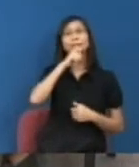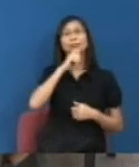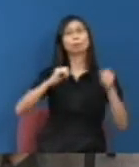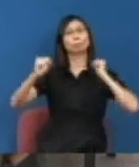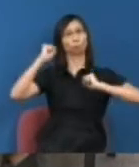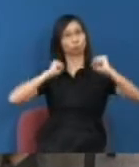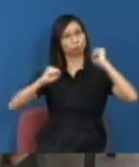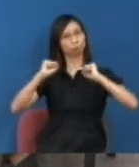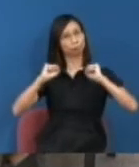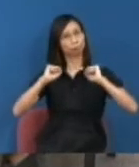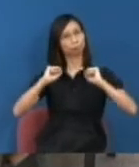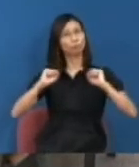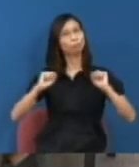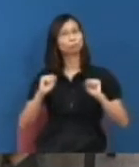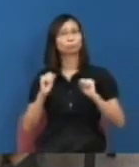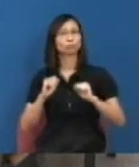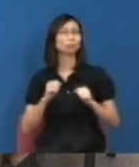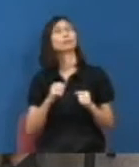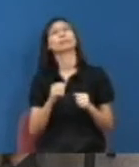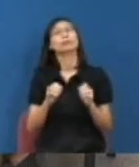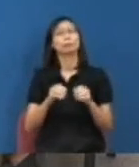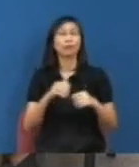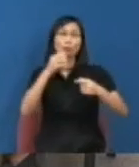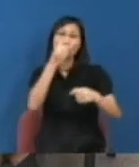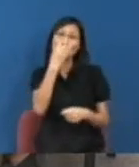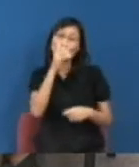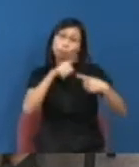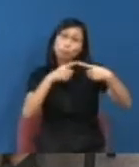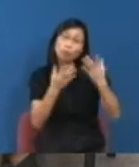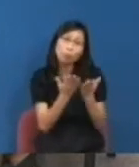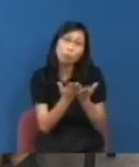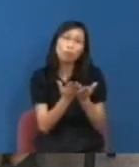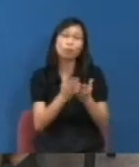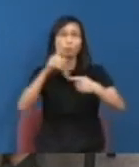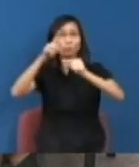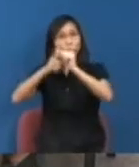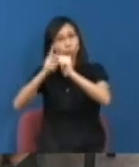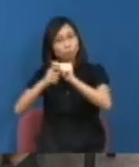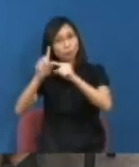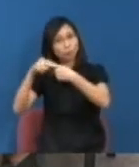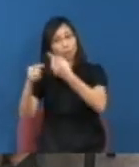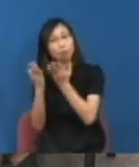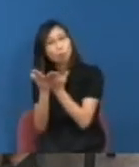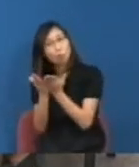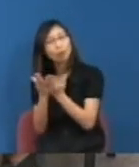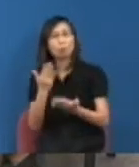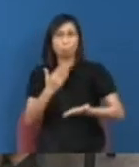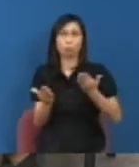運的分子在港大或中大也好搞國怕搞中文運動或是更早少少